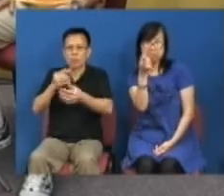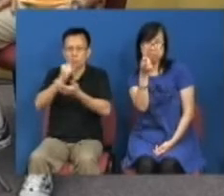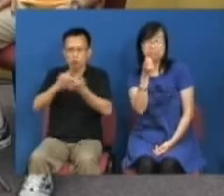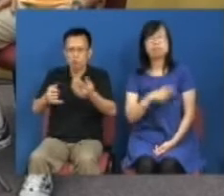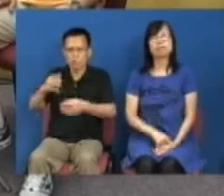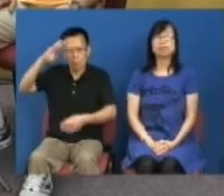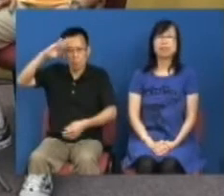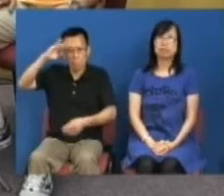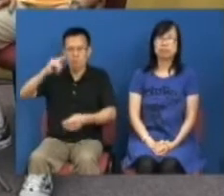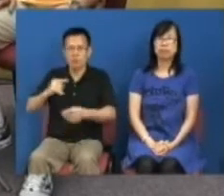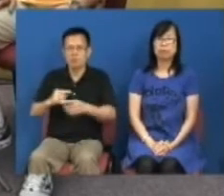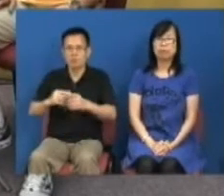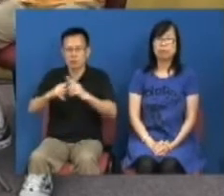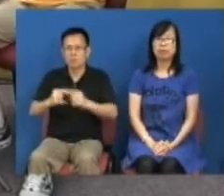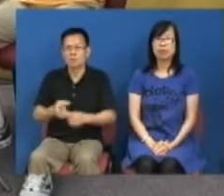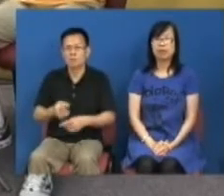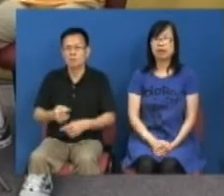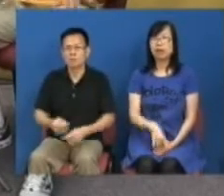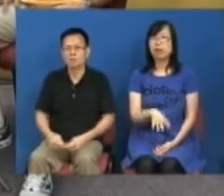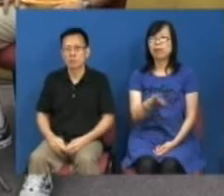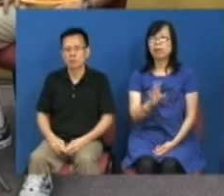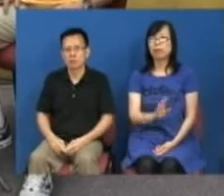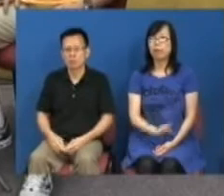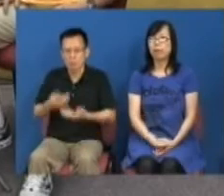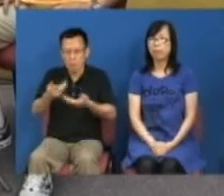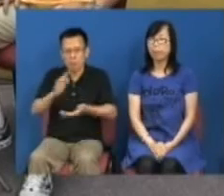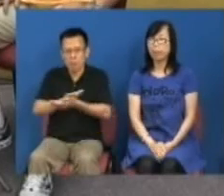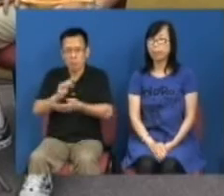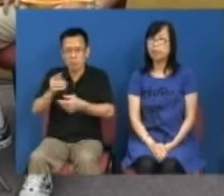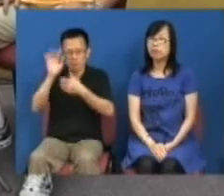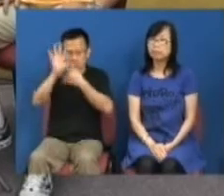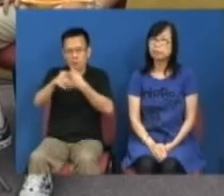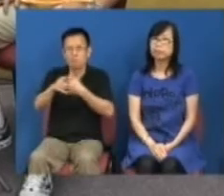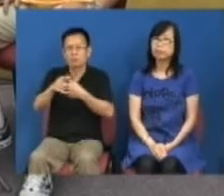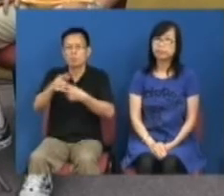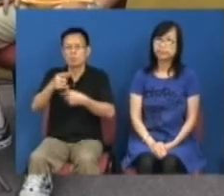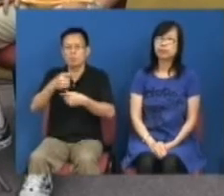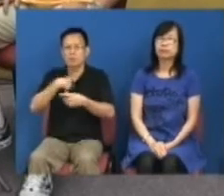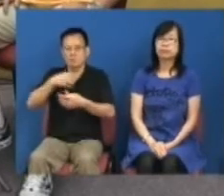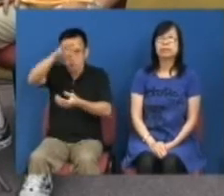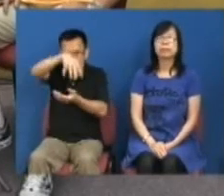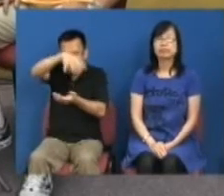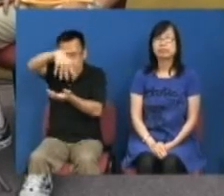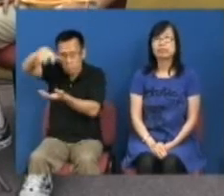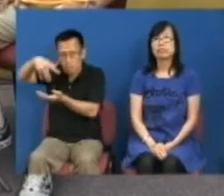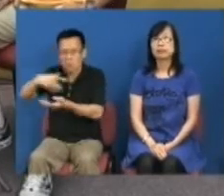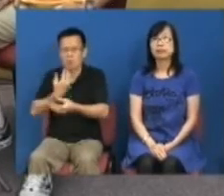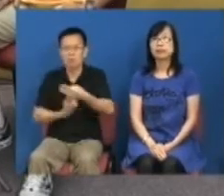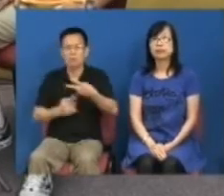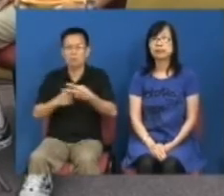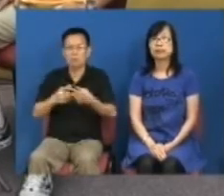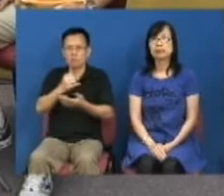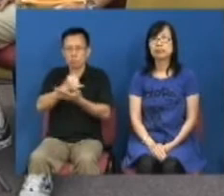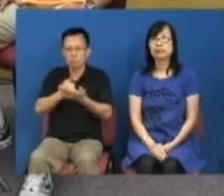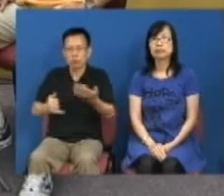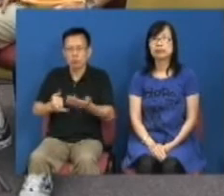少啊我们观察是少的今年之后要招募更多的义工退休的但